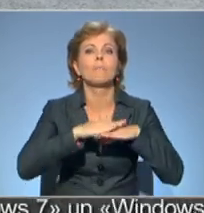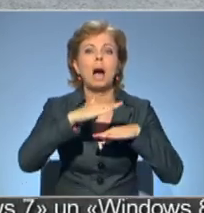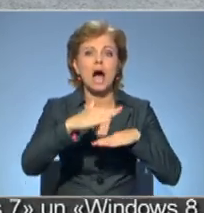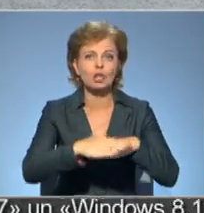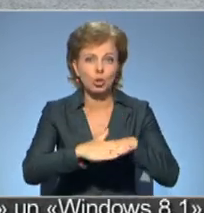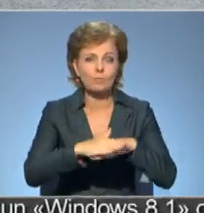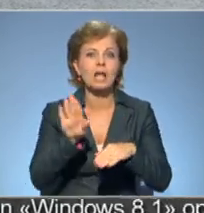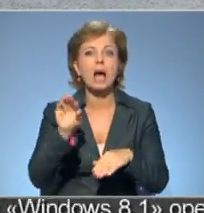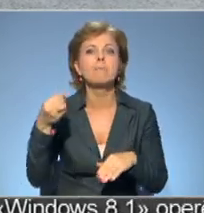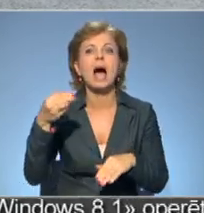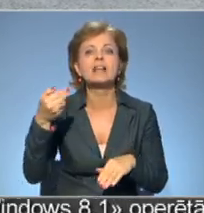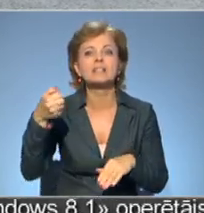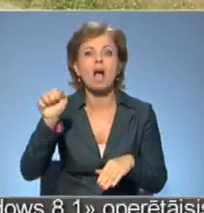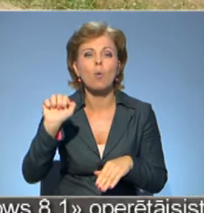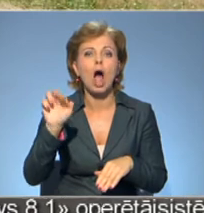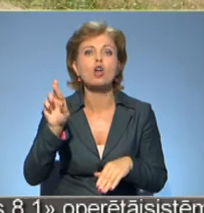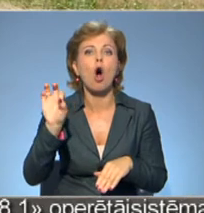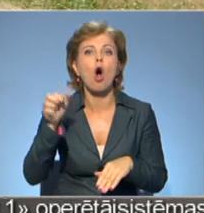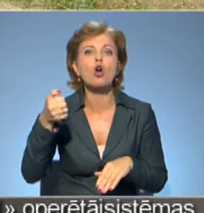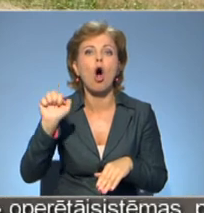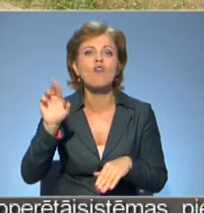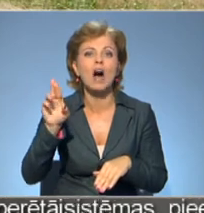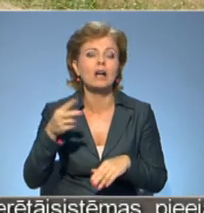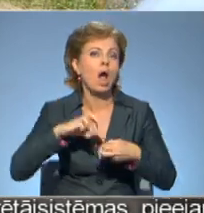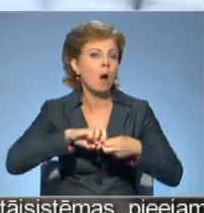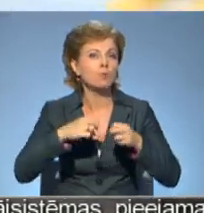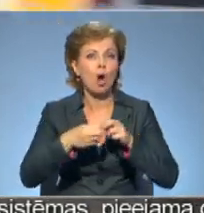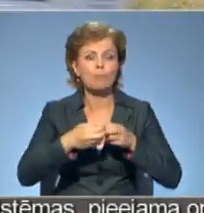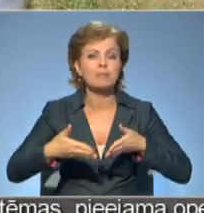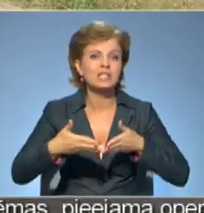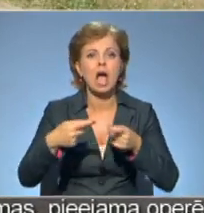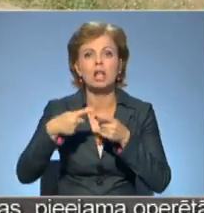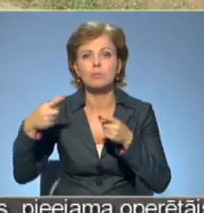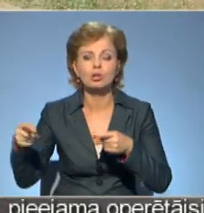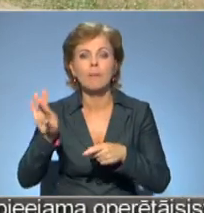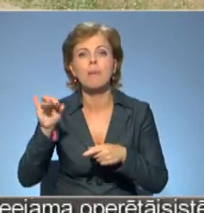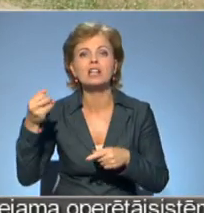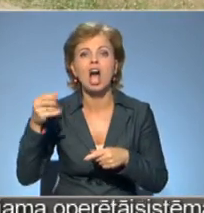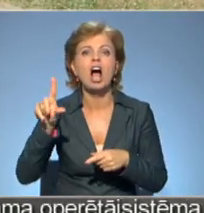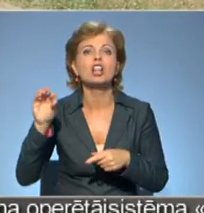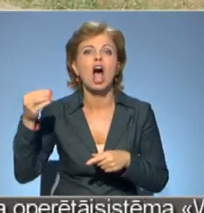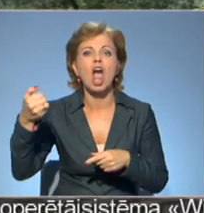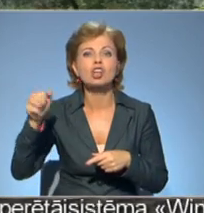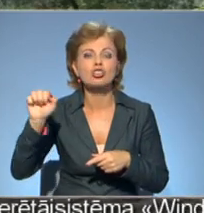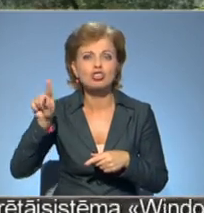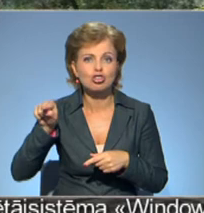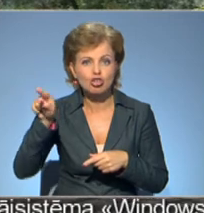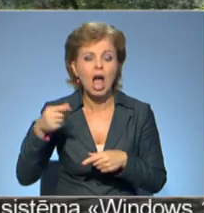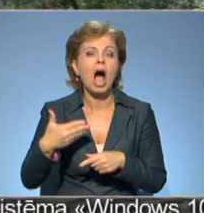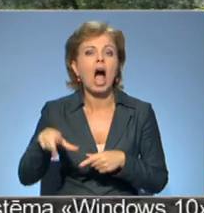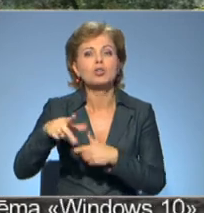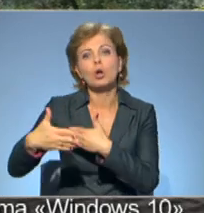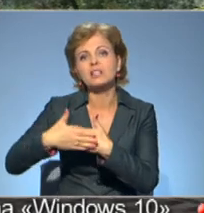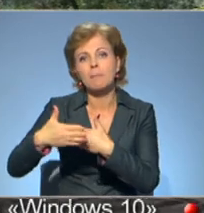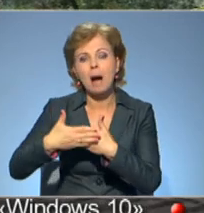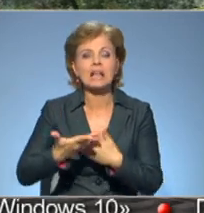vienīgi ceļš Bērzgale Vonogava-Rogovka. Viens no problemātiskākajiem ir ceļa posmas Bērzgale Lēņģi. Ceļa malās atrodas daudz dzīvojamās